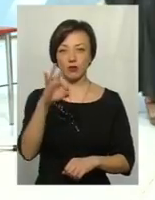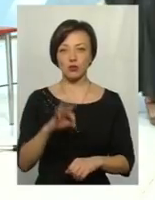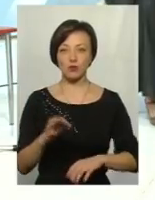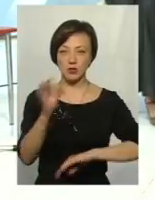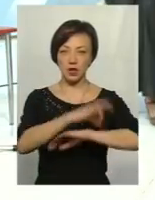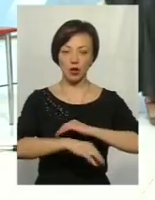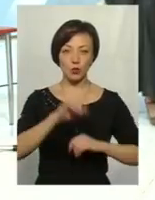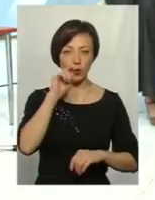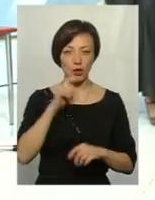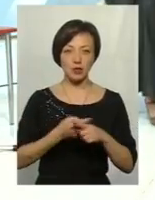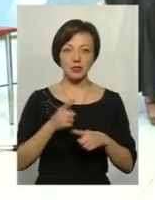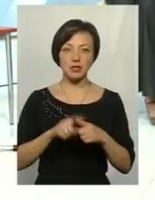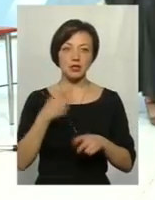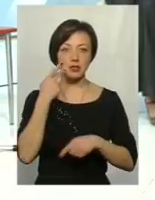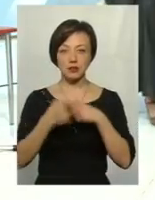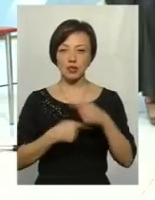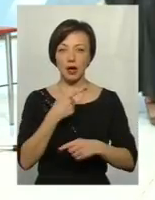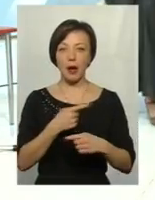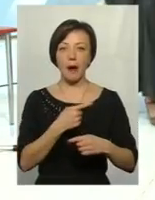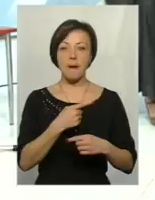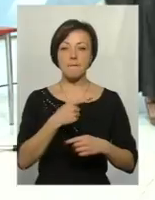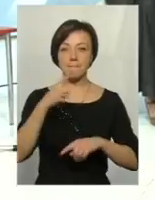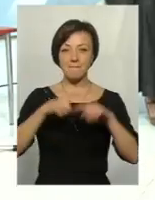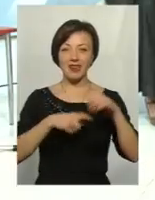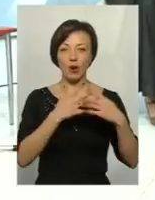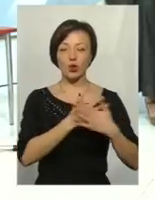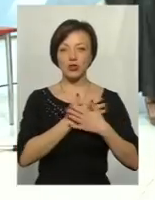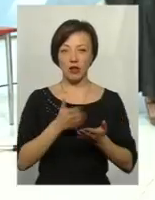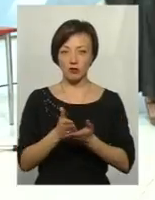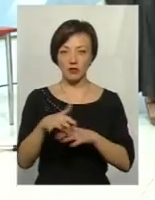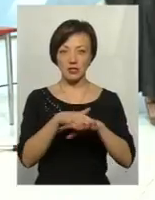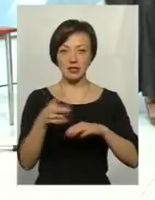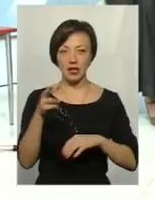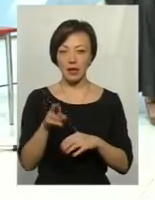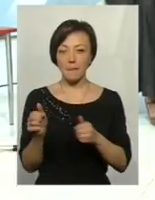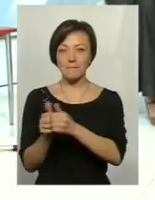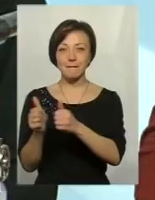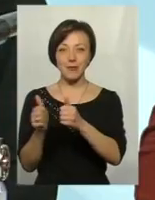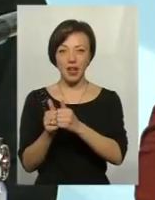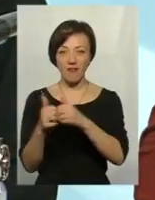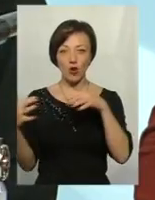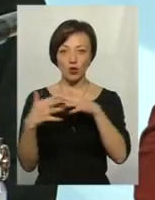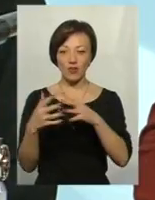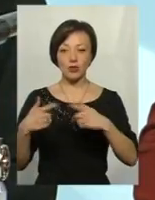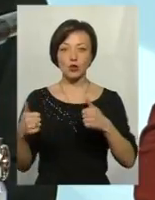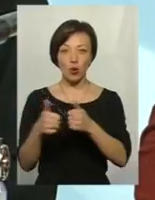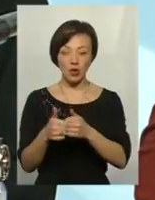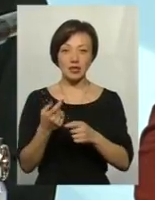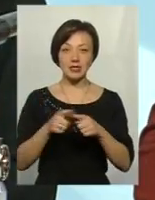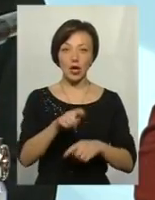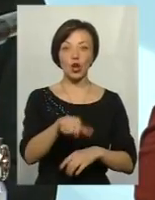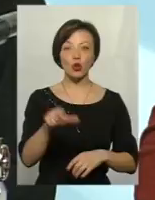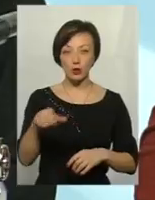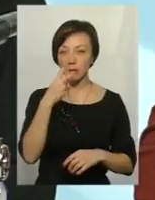Україні, це завжди патріотично налаштоване населення, і в крайніх прифронтових зонах. Це люди, які